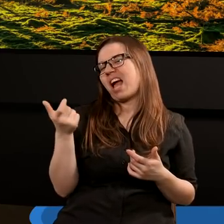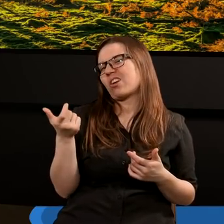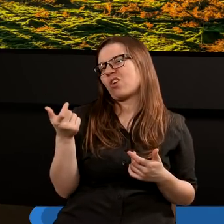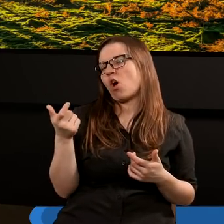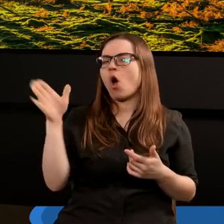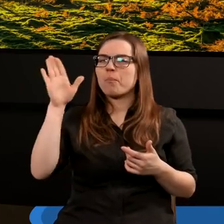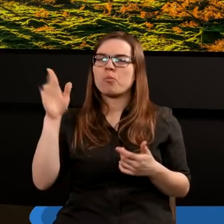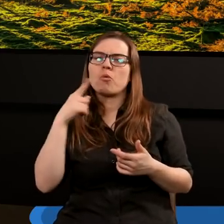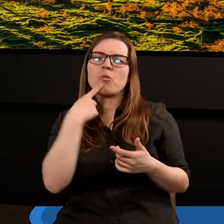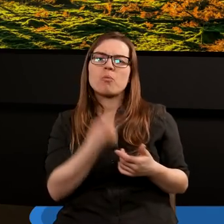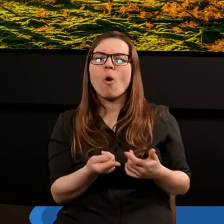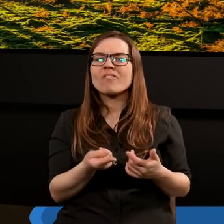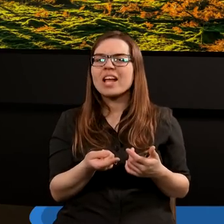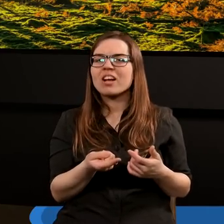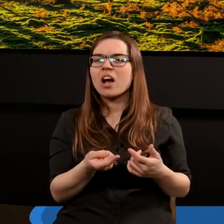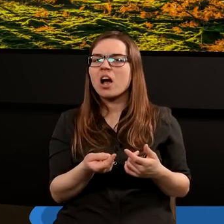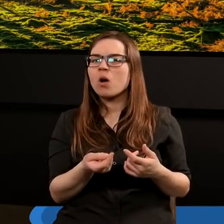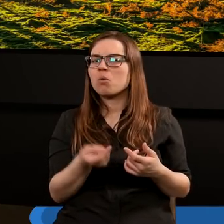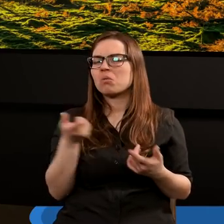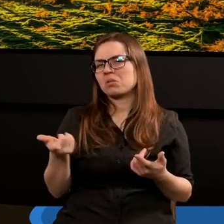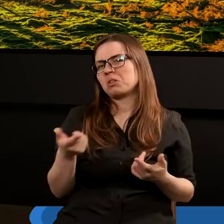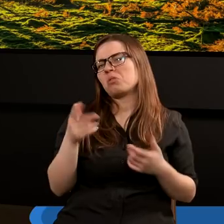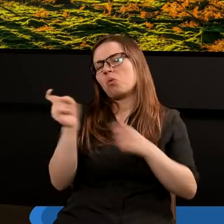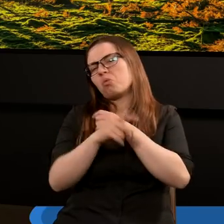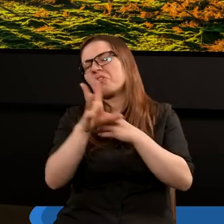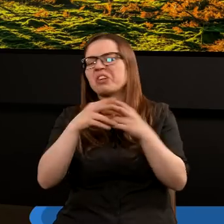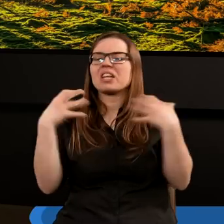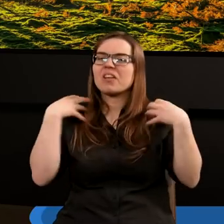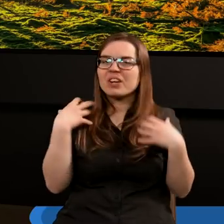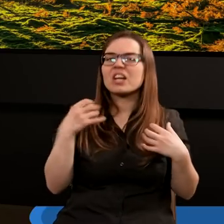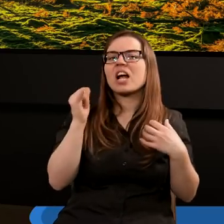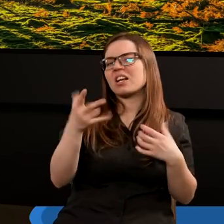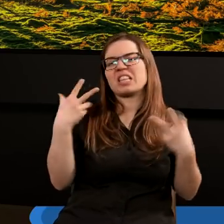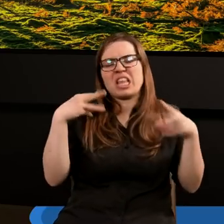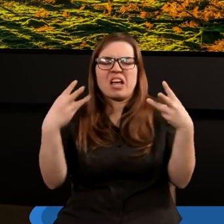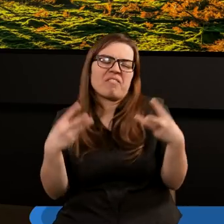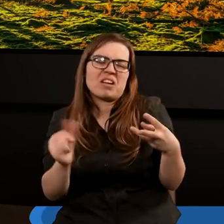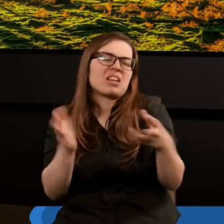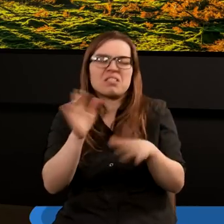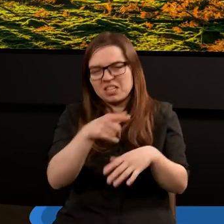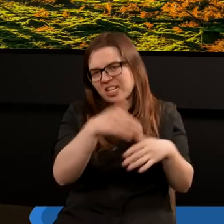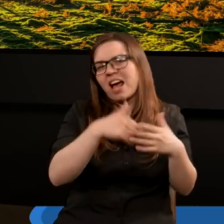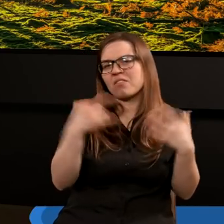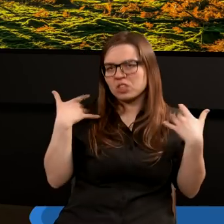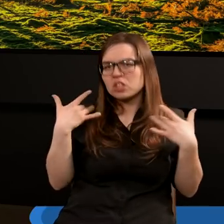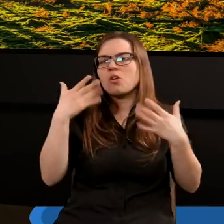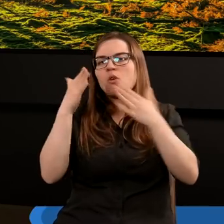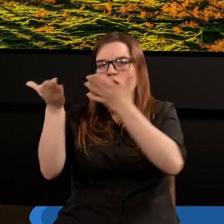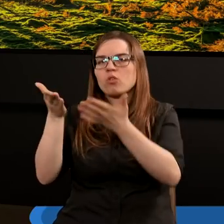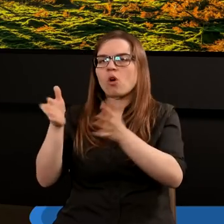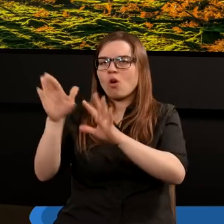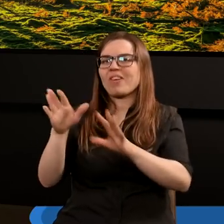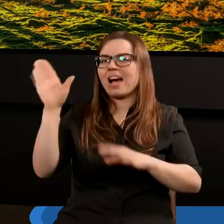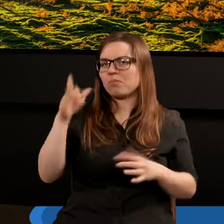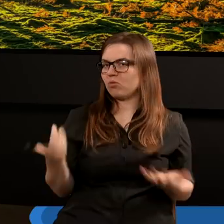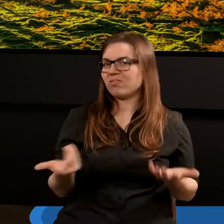a co tam, że Bóg powiedział, złóżcie mi, czy wytracicie wszystkie zwierzęta, wszystkich ludzi, nieważne, ja zachowam te zwierzęta, złożę Panu Bogu